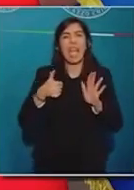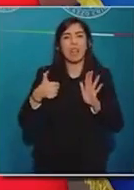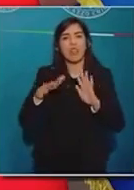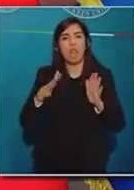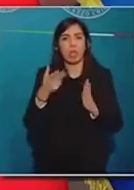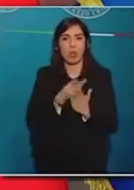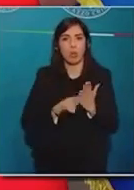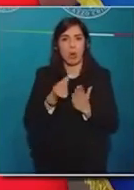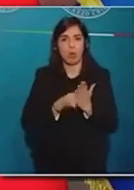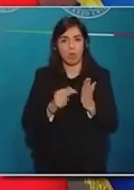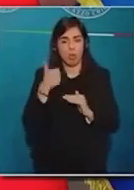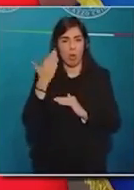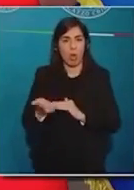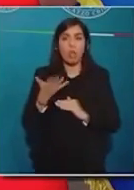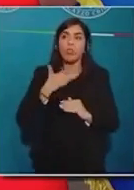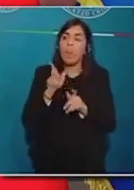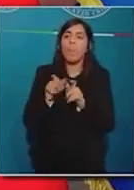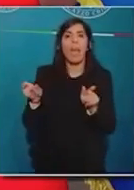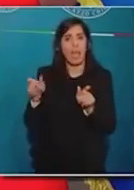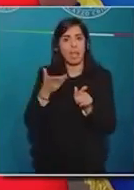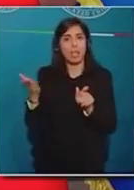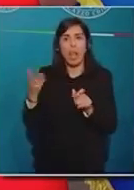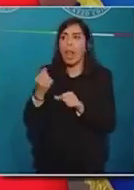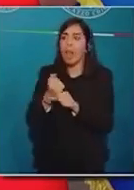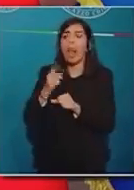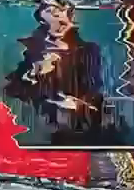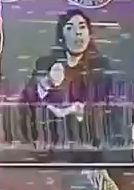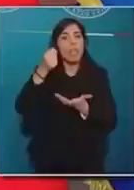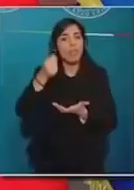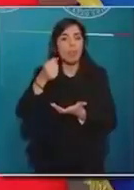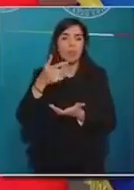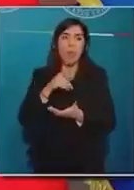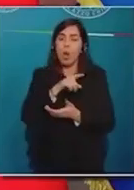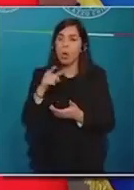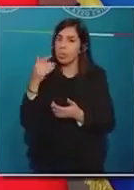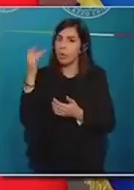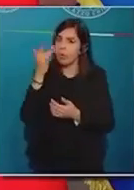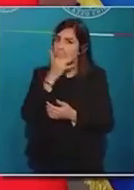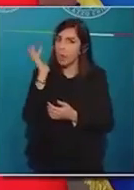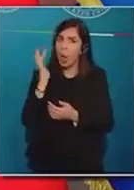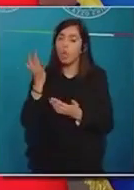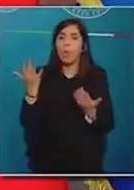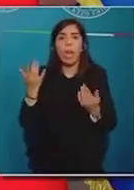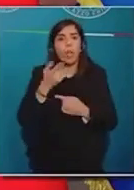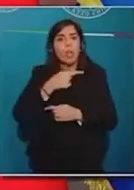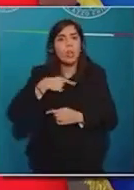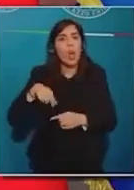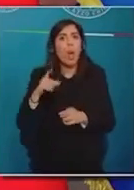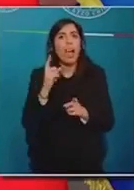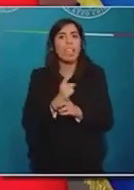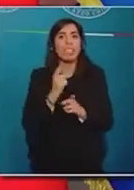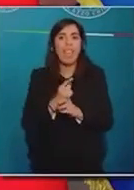rispettiamo chi sta lavorando, ha lavorato agosto, non sono mai andati in vacanza, che noi dobbiamo declinare esattamente un